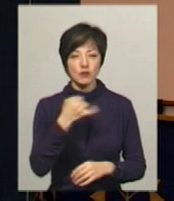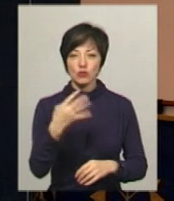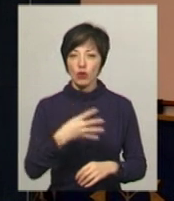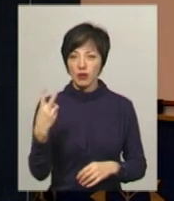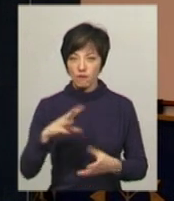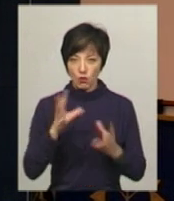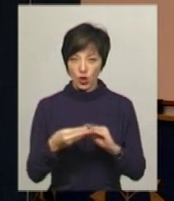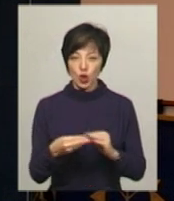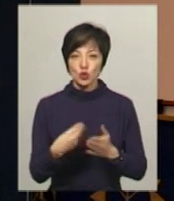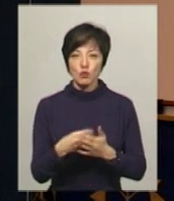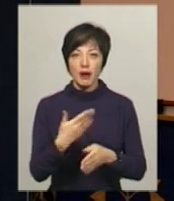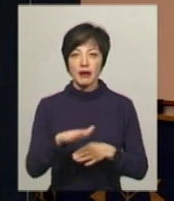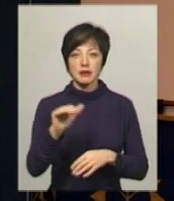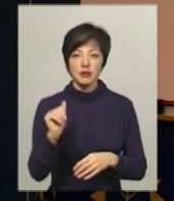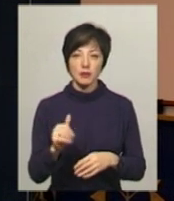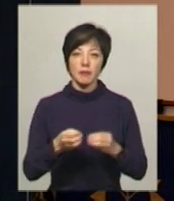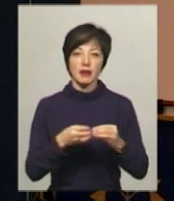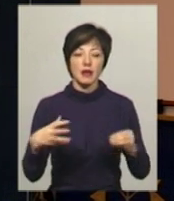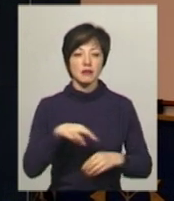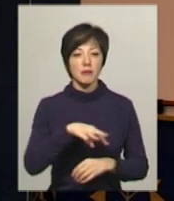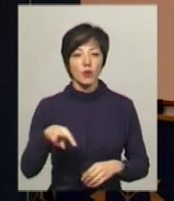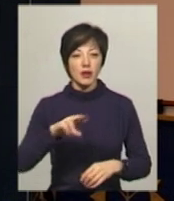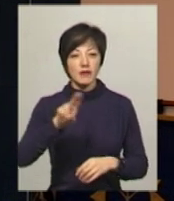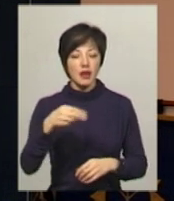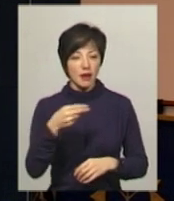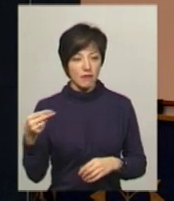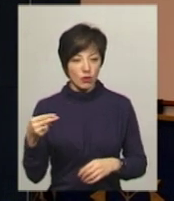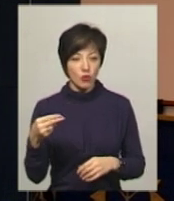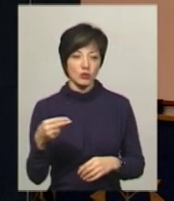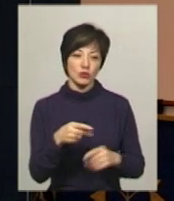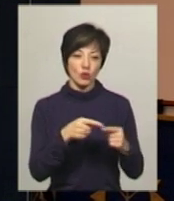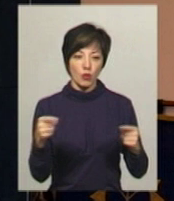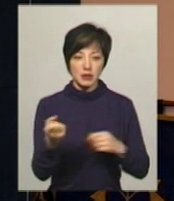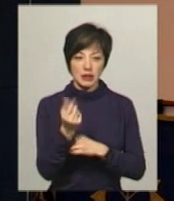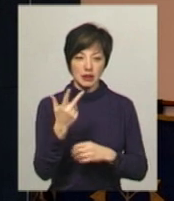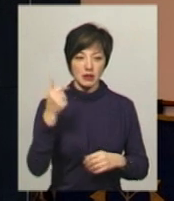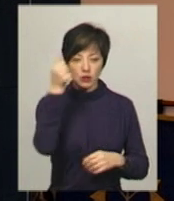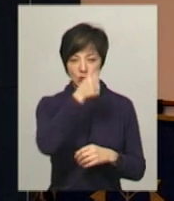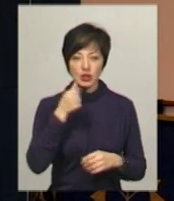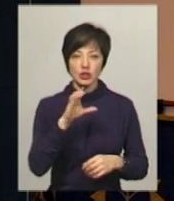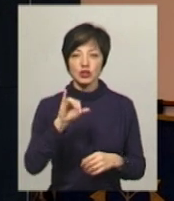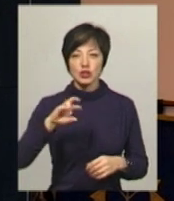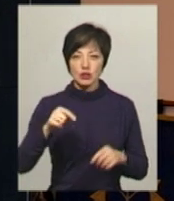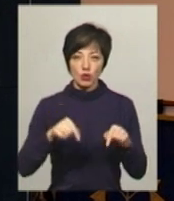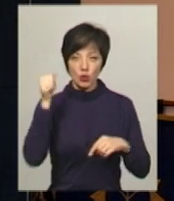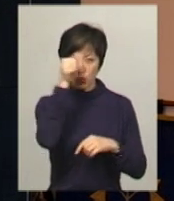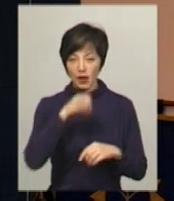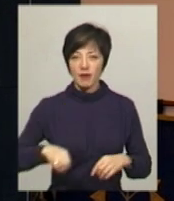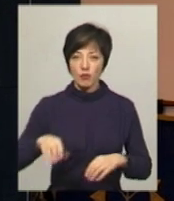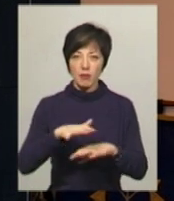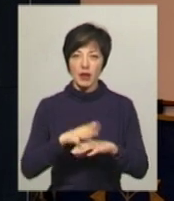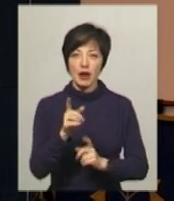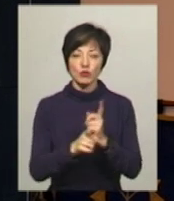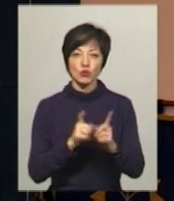42. Сума кредиту складає 15 млн євро строком на 13 років. Нагадаю, у січні цього року Європейський банк